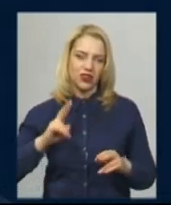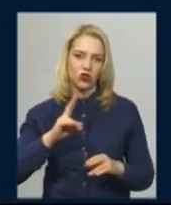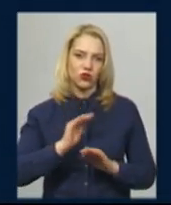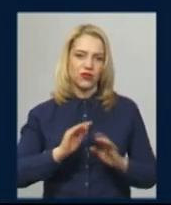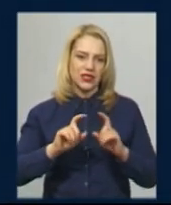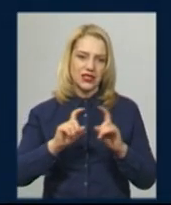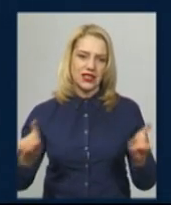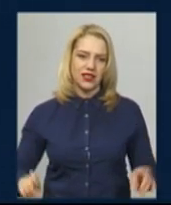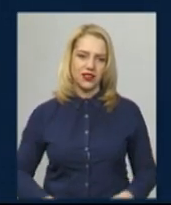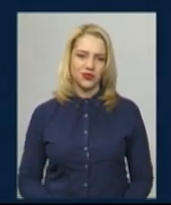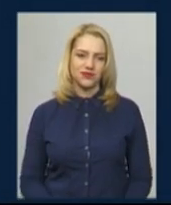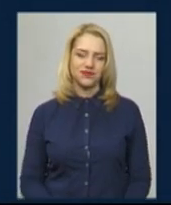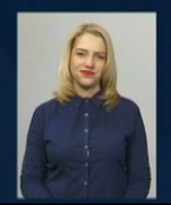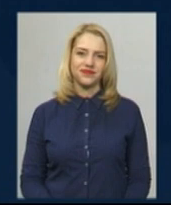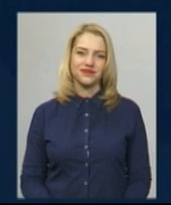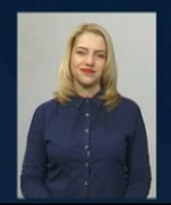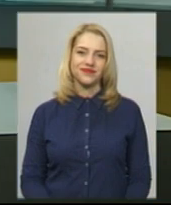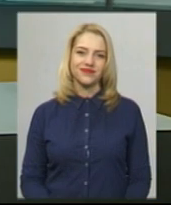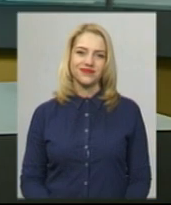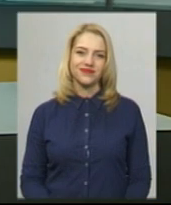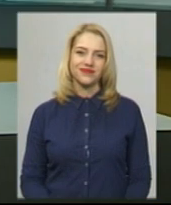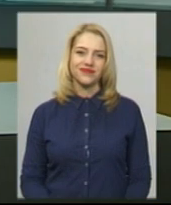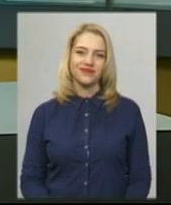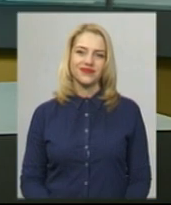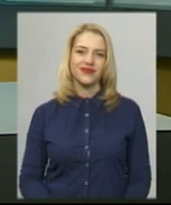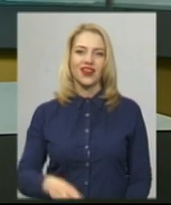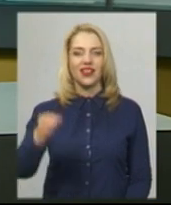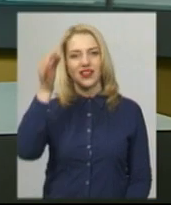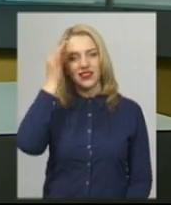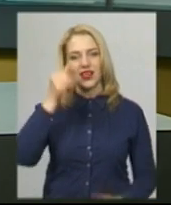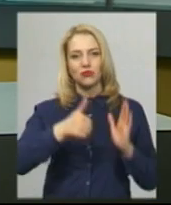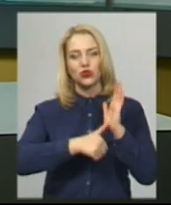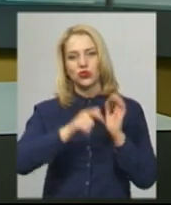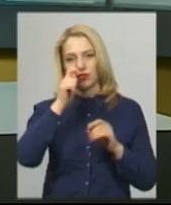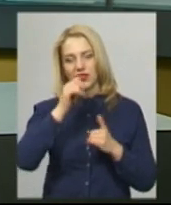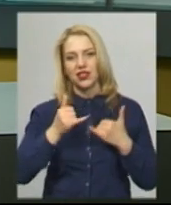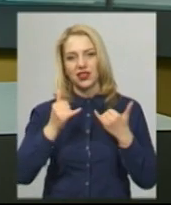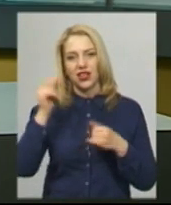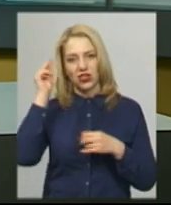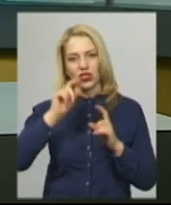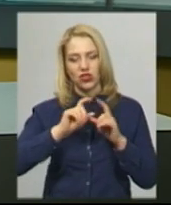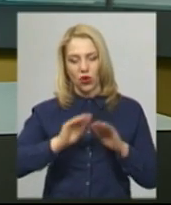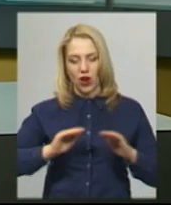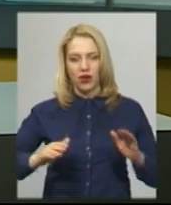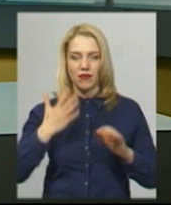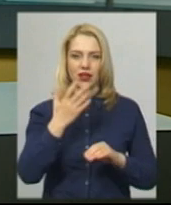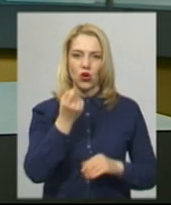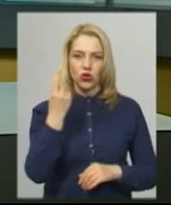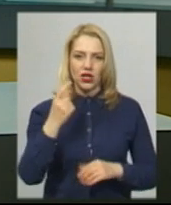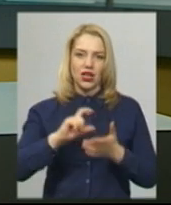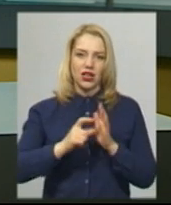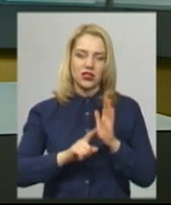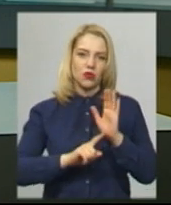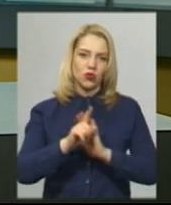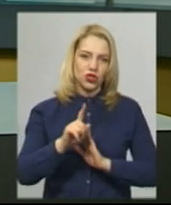Гюменний, новини на Суспільному, Хмельницький. Нагадаю, 6 квітня для школярів 5-11 класів розпочали